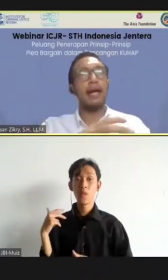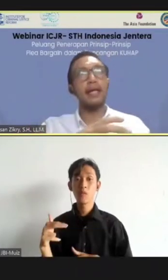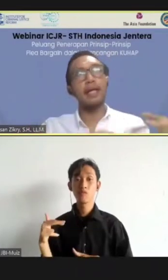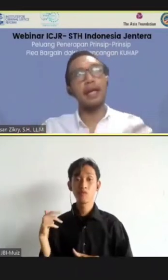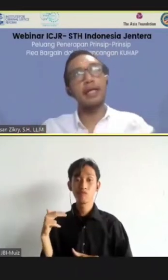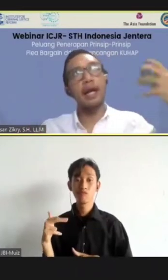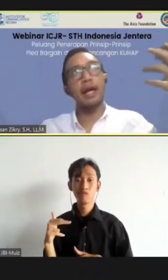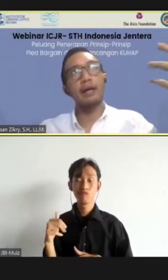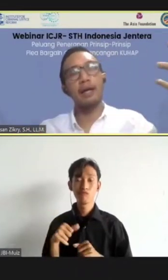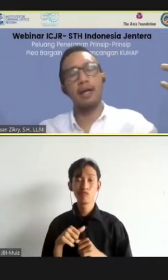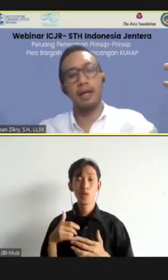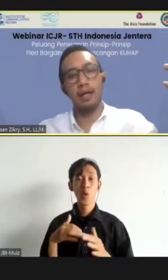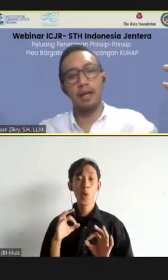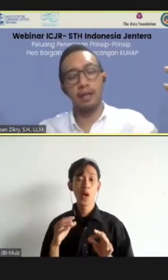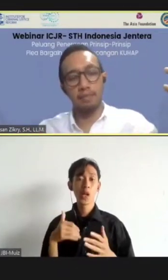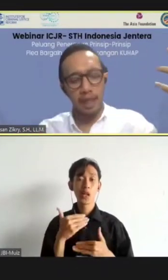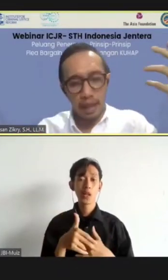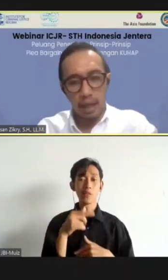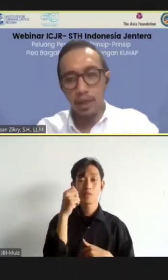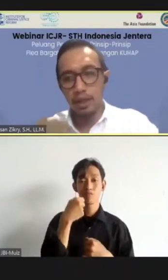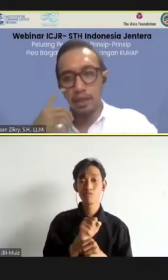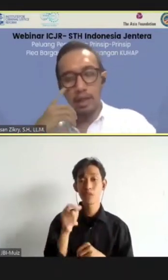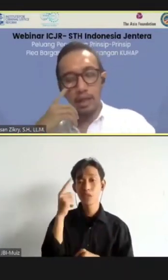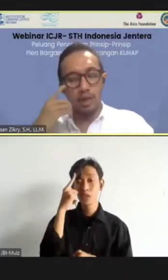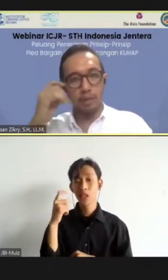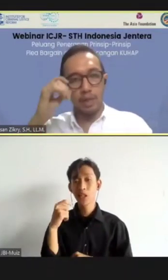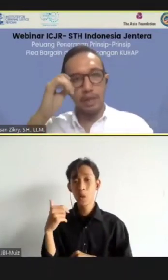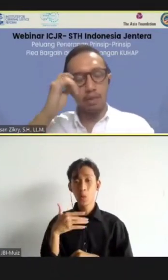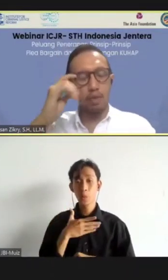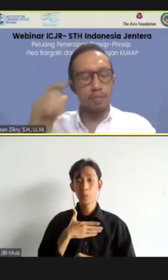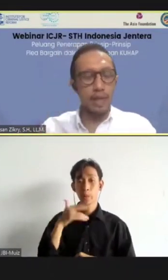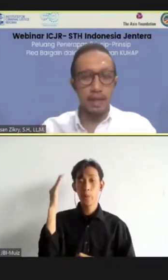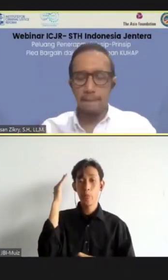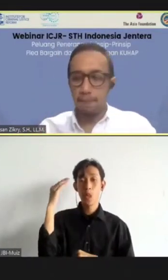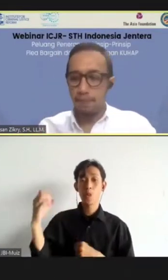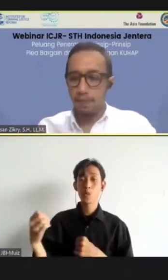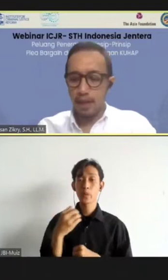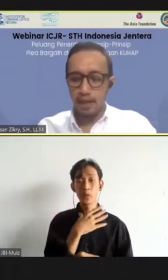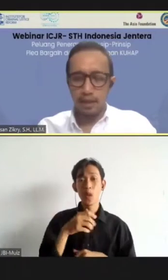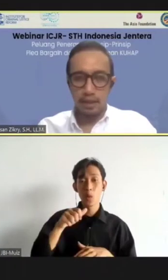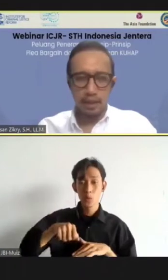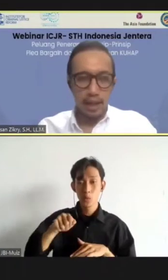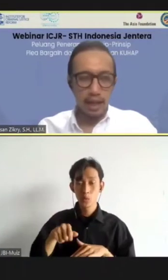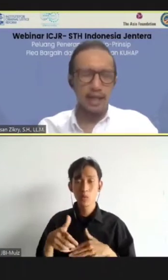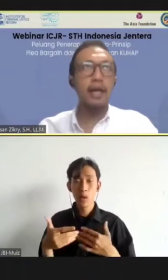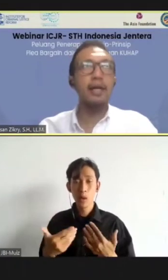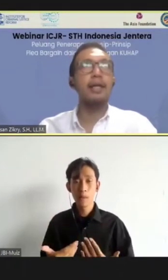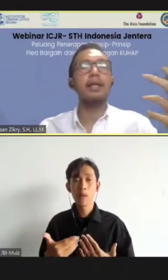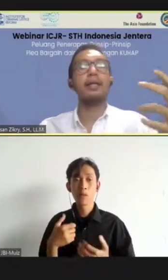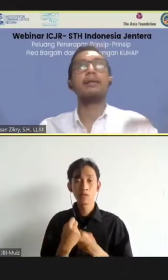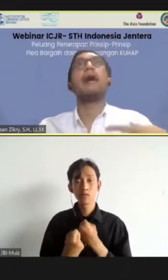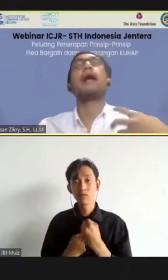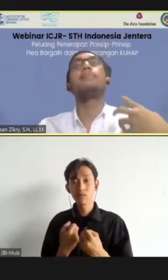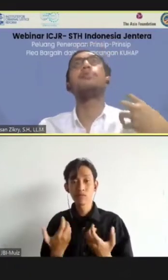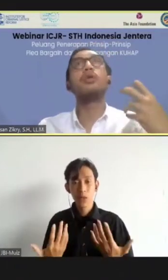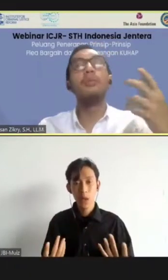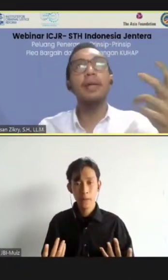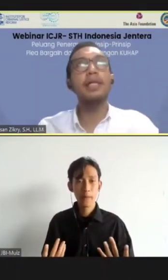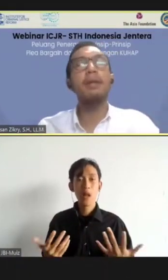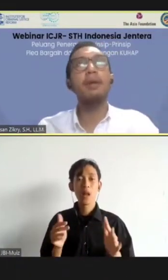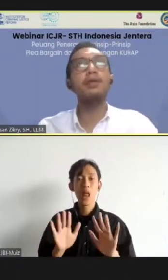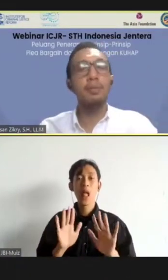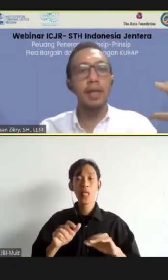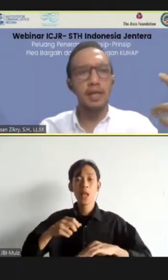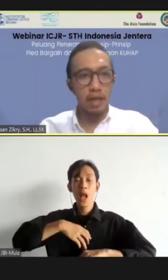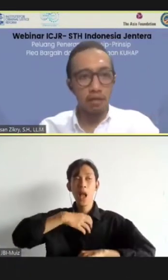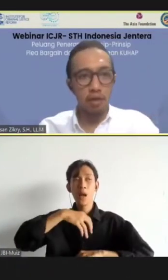meyakinkan dia mengetahui konsekuensi hukum dari tindakannya, hakim juga harus